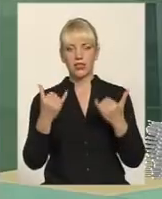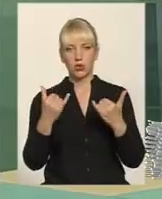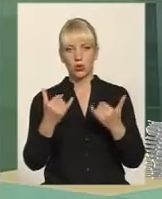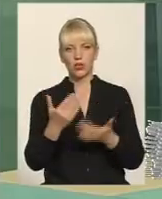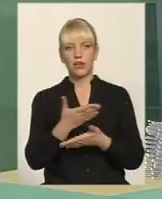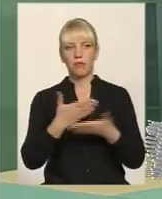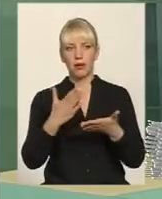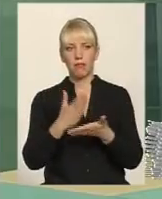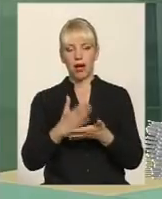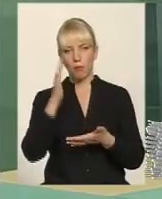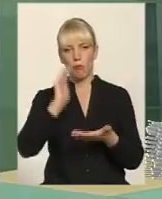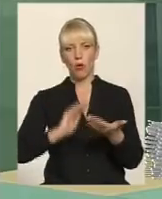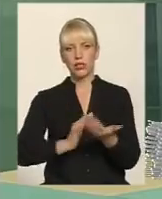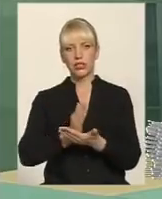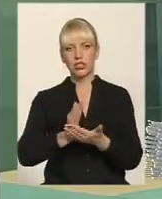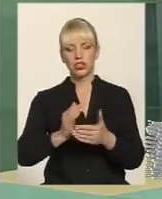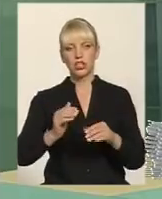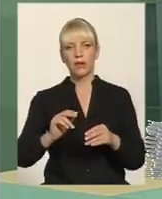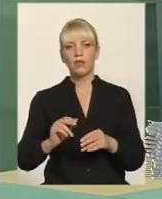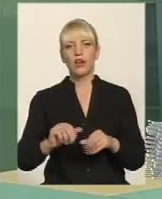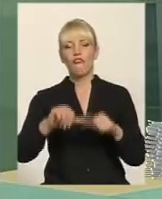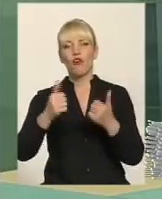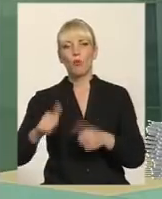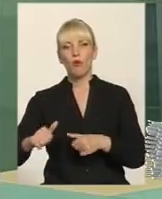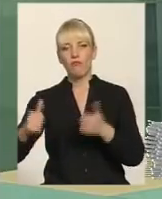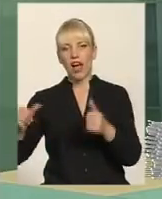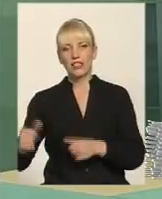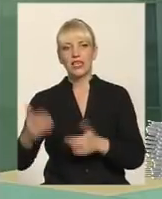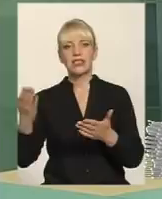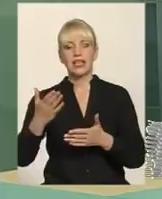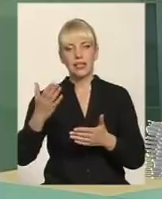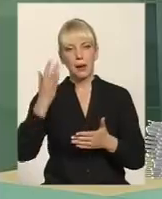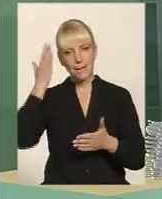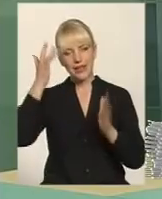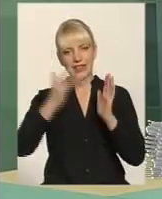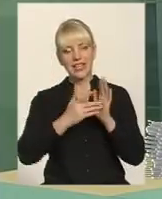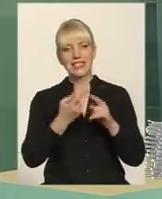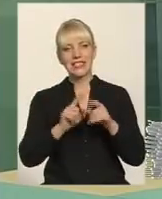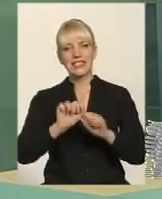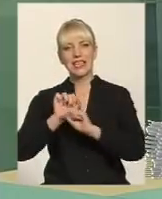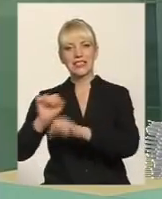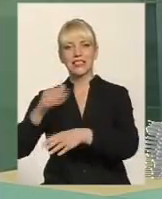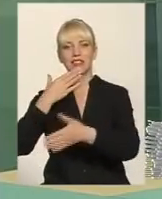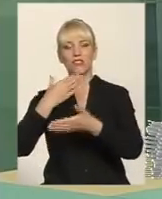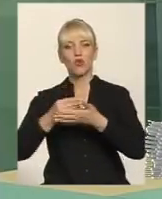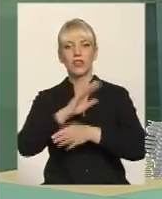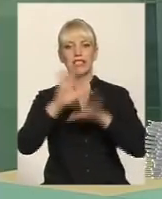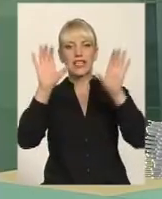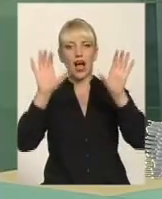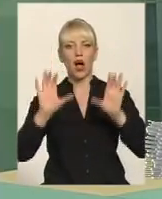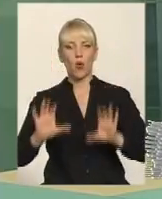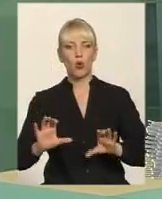якраз певні політичні формування, мета яких – саме захистити свою незаконну діяльність.